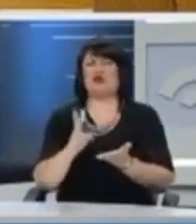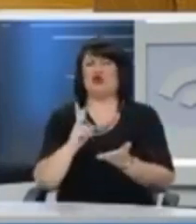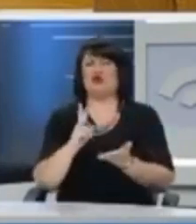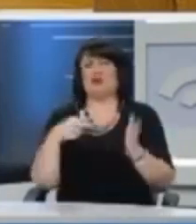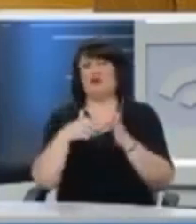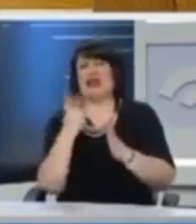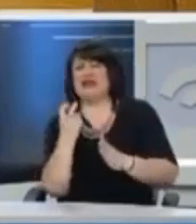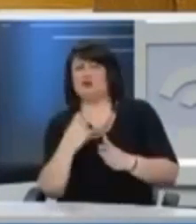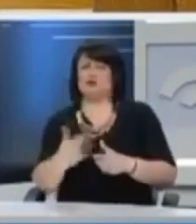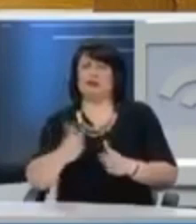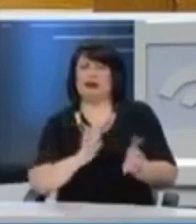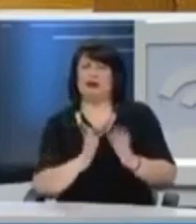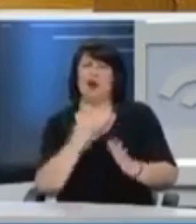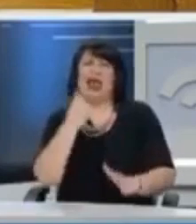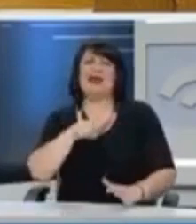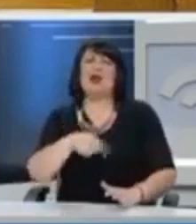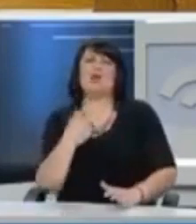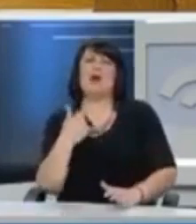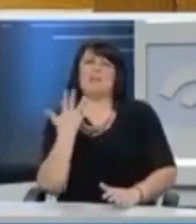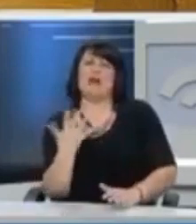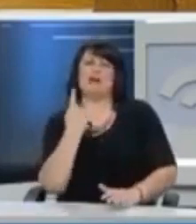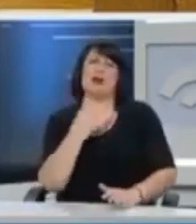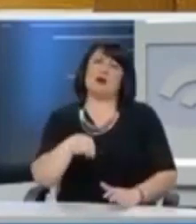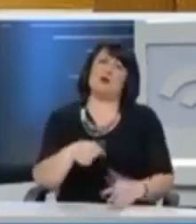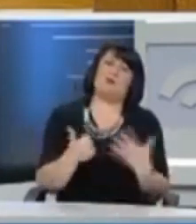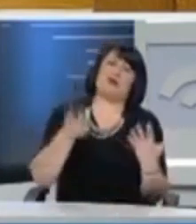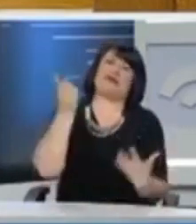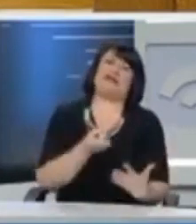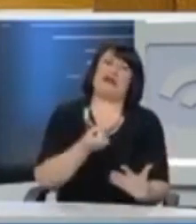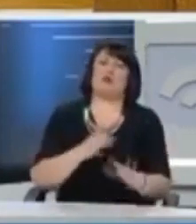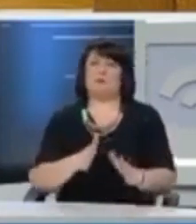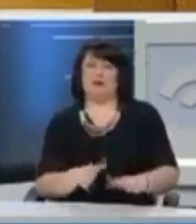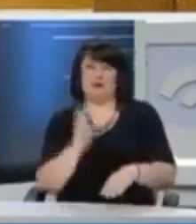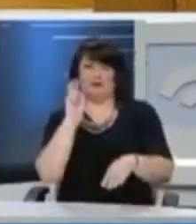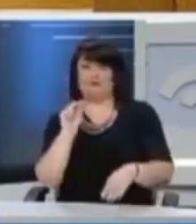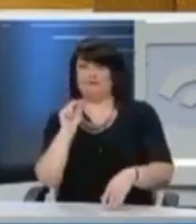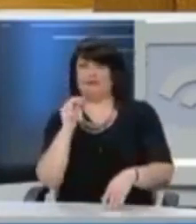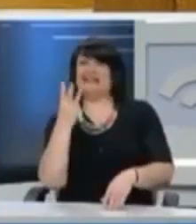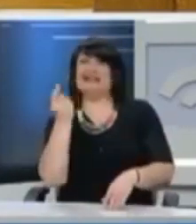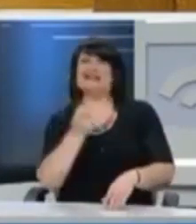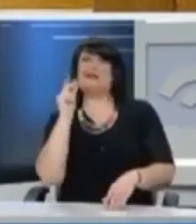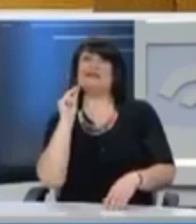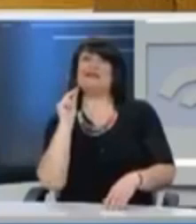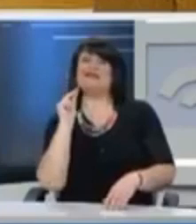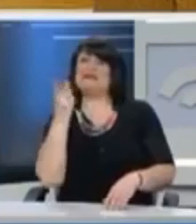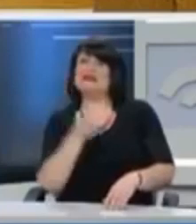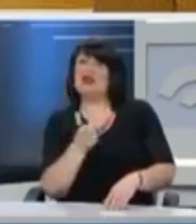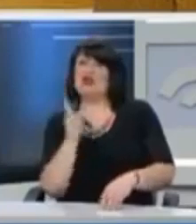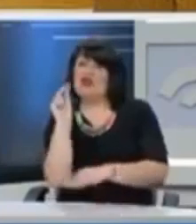του 20 θα πέσει στο 1,5-1,6%. Έχετε όμως παράλληλα δεσμευτεί για το 3,5%.